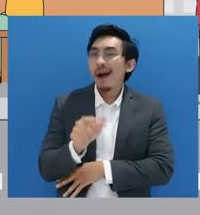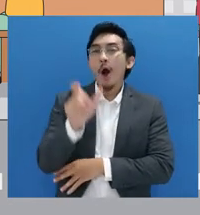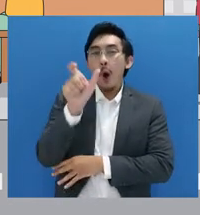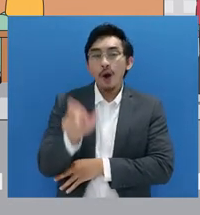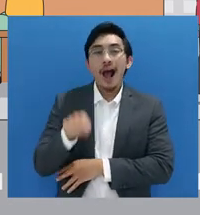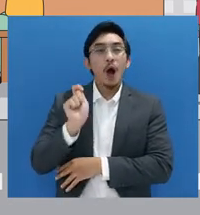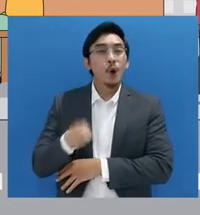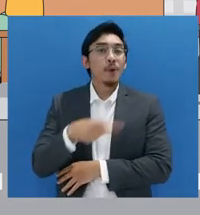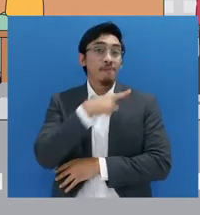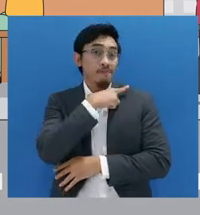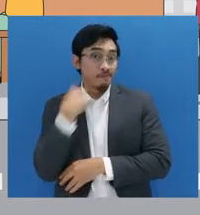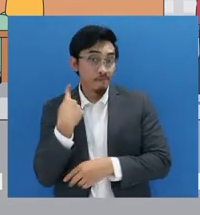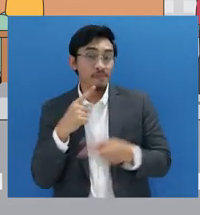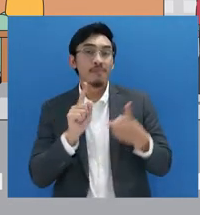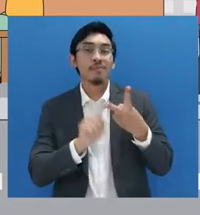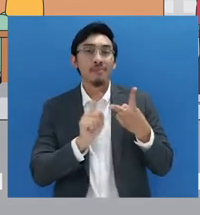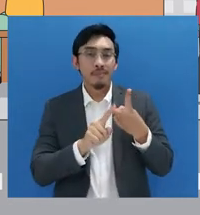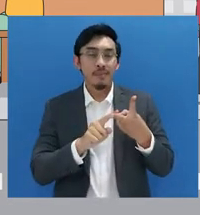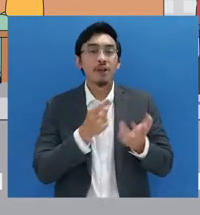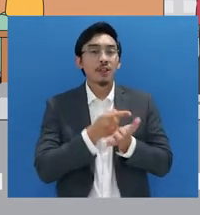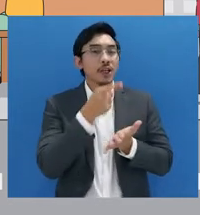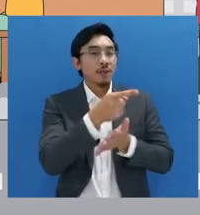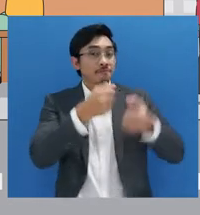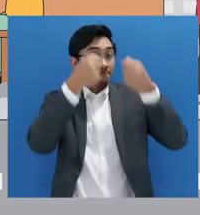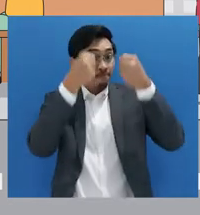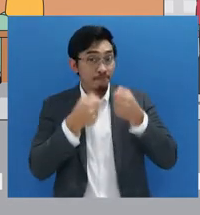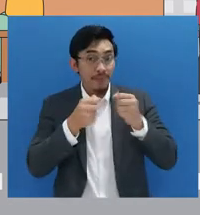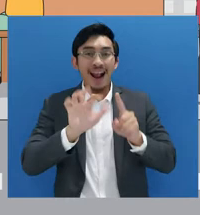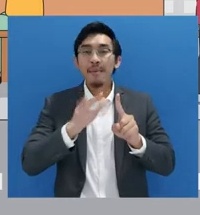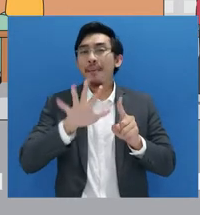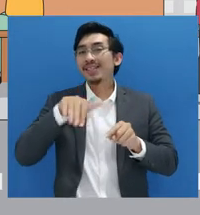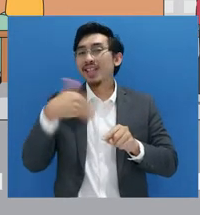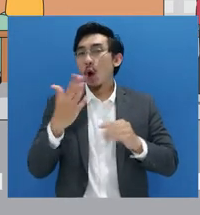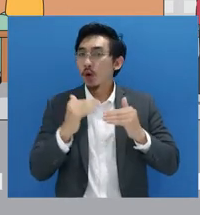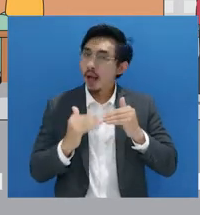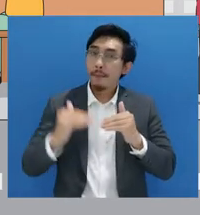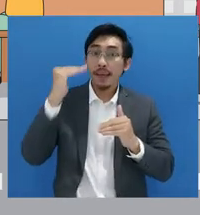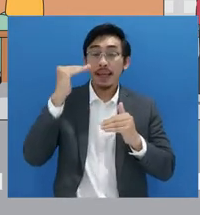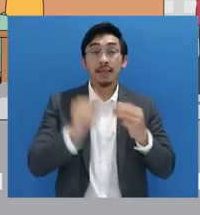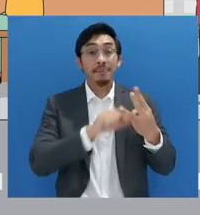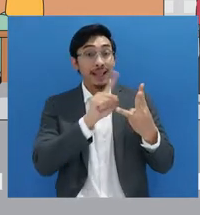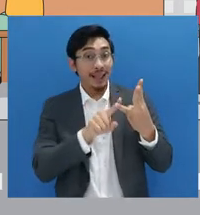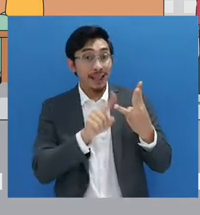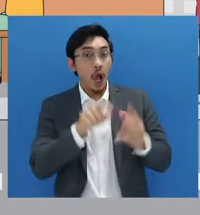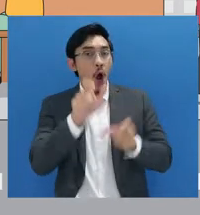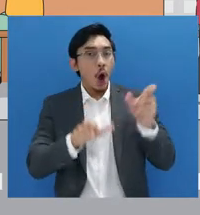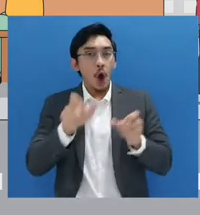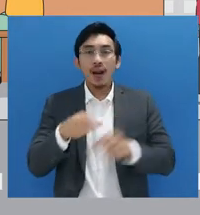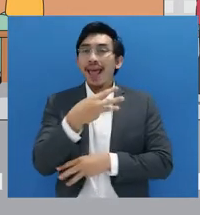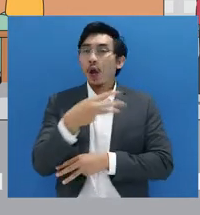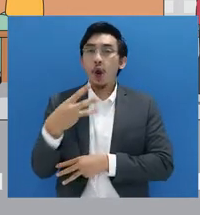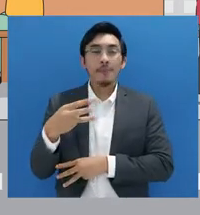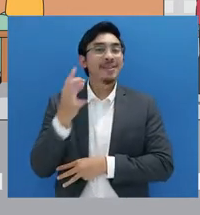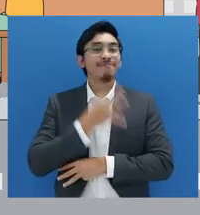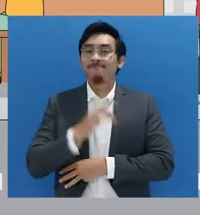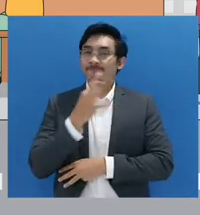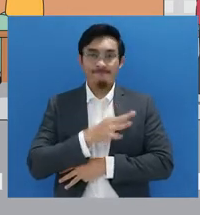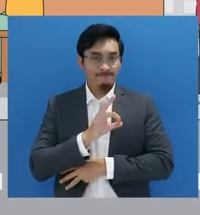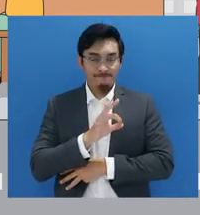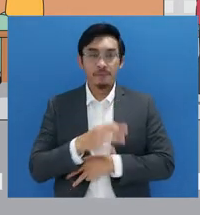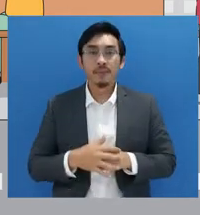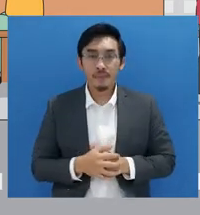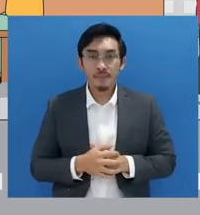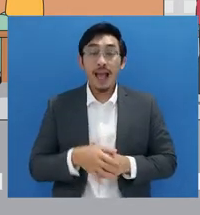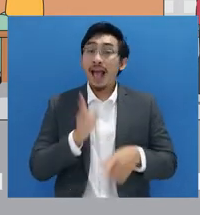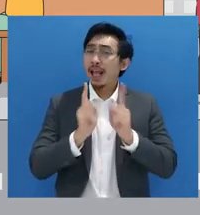ancaman 15 tahun atau lebih atau bagi mereka yang tidak mampu. Sementara, jika merujuk Undang